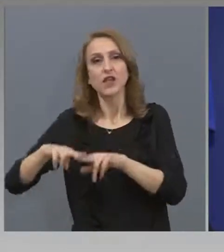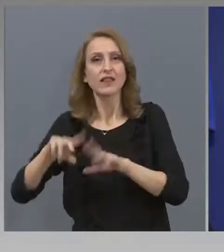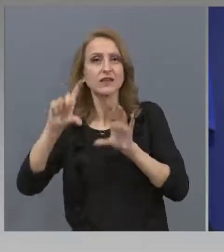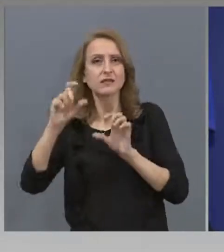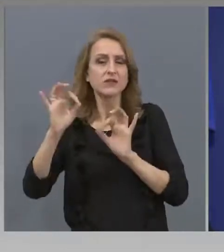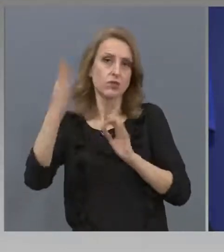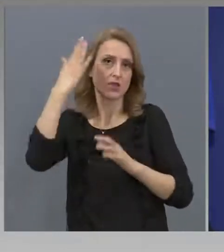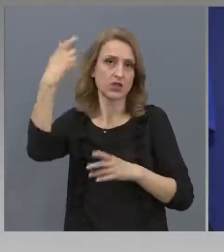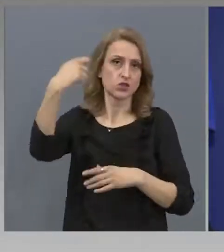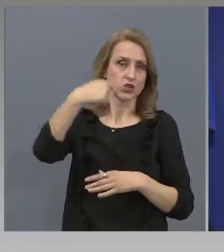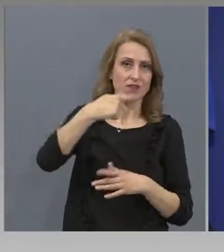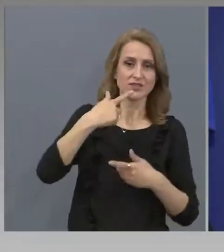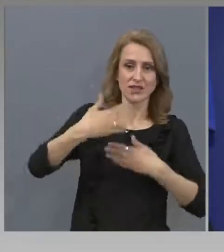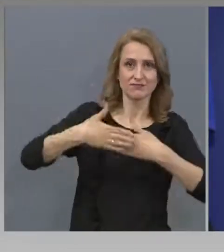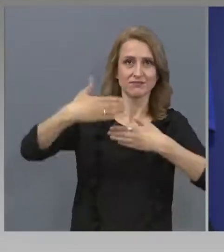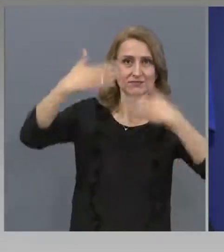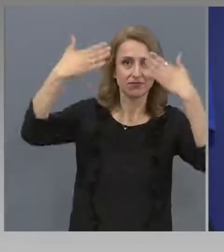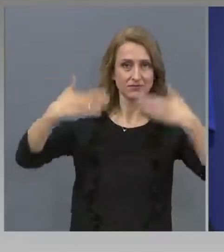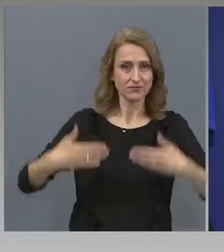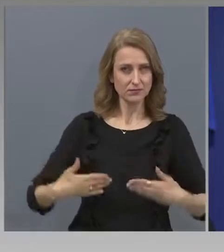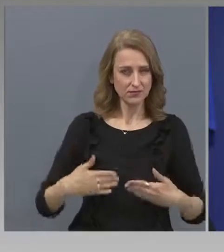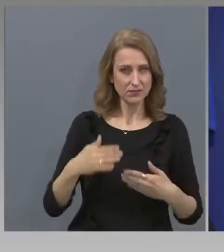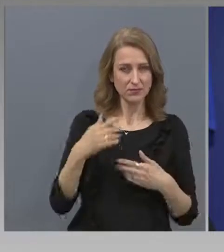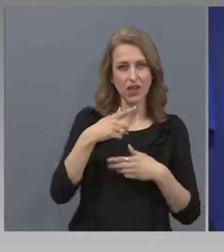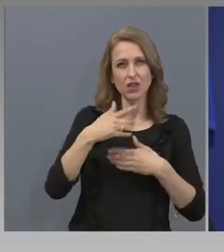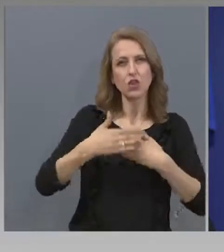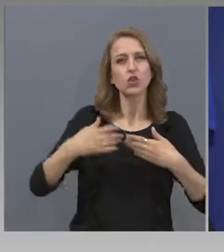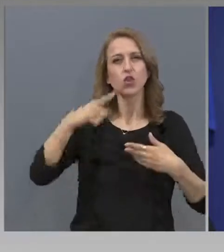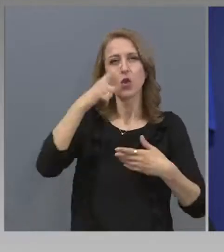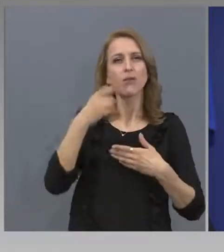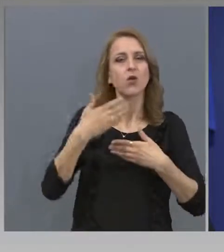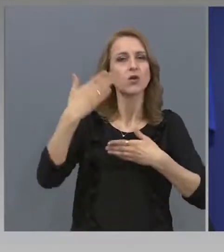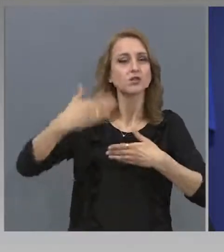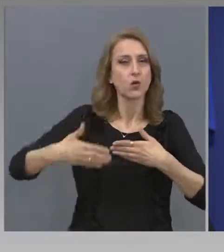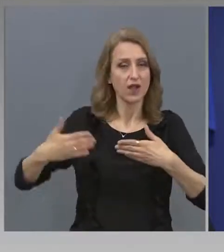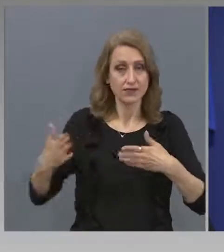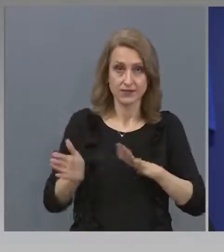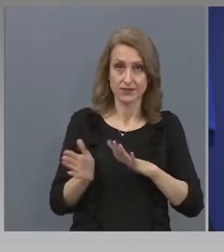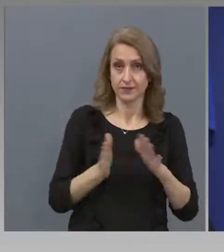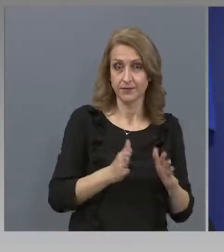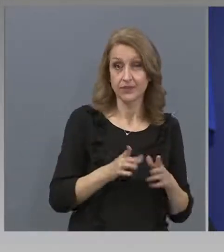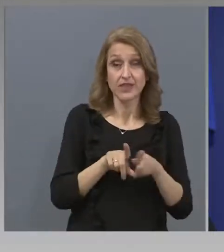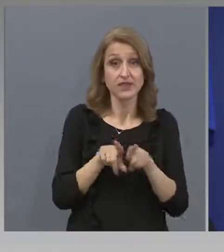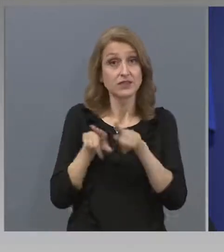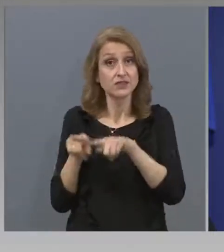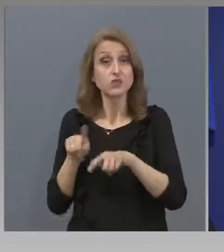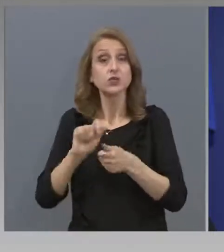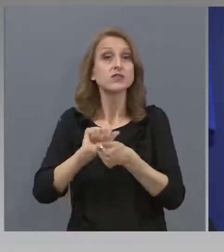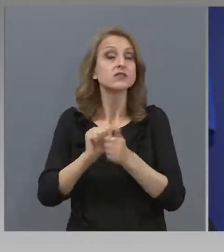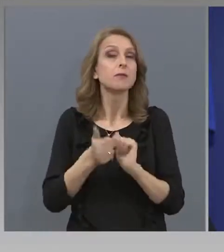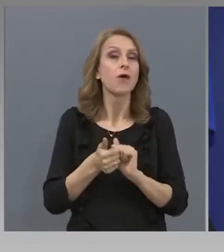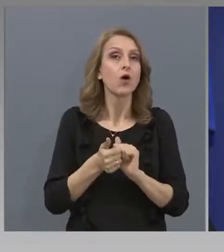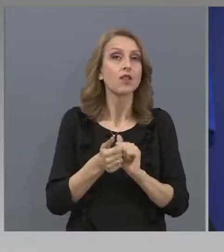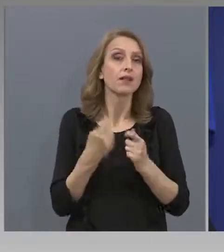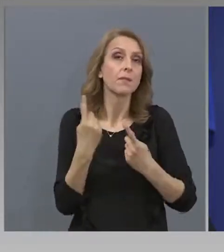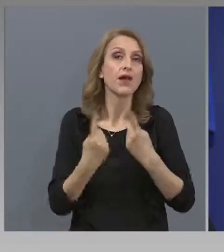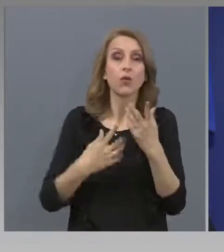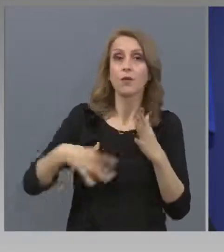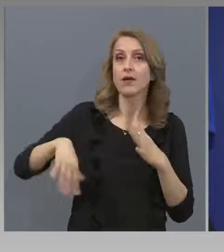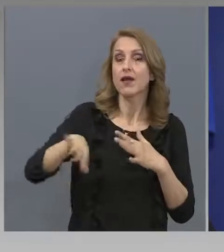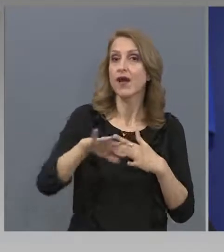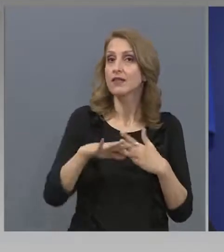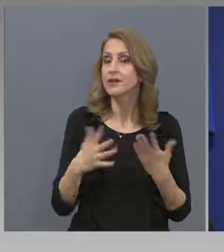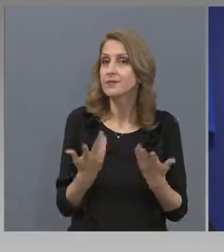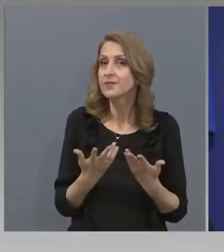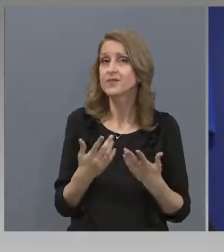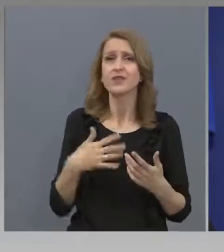въпроси, свързани с възстановяването на спортни мероприятия. Като цяло, естествено, най-голям интерес предизвиква